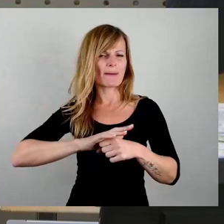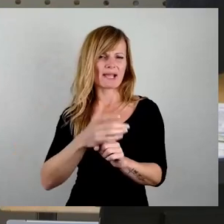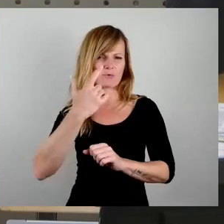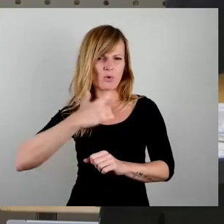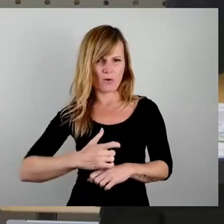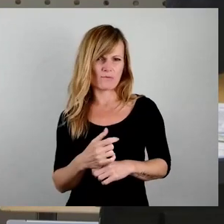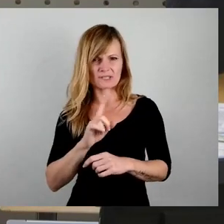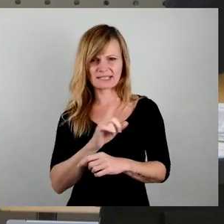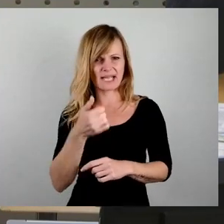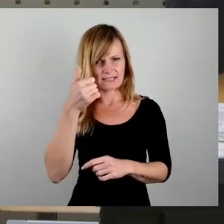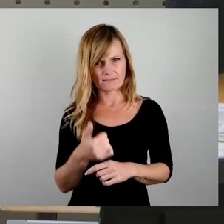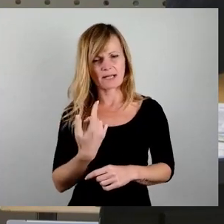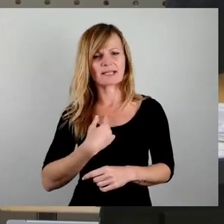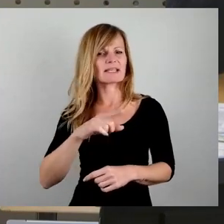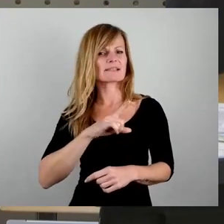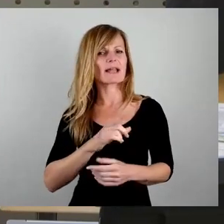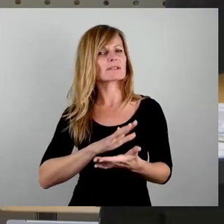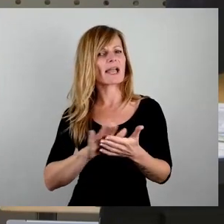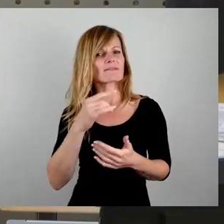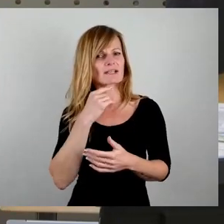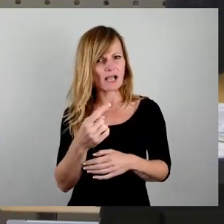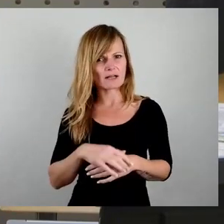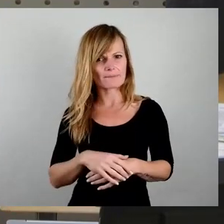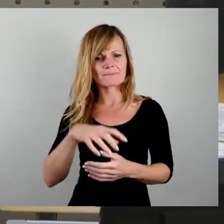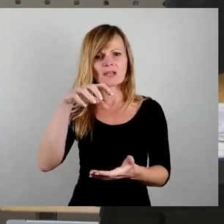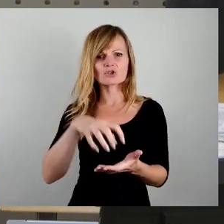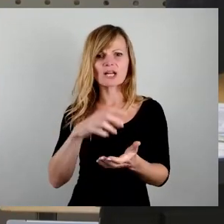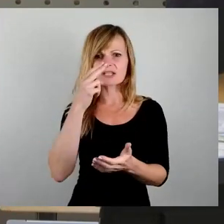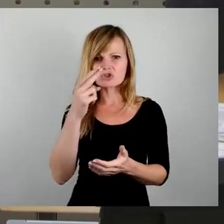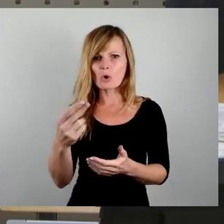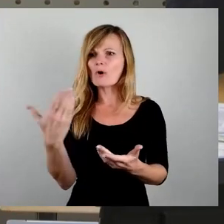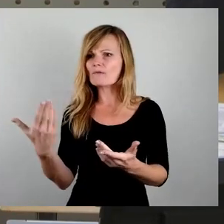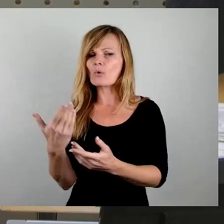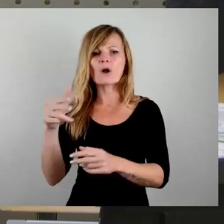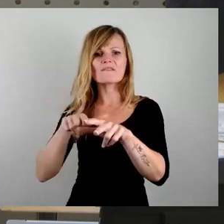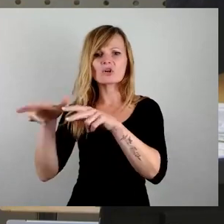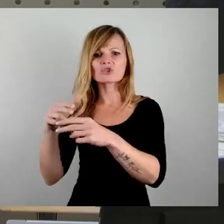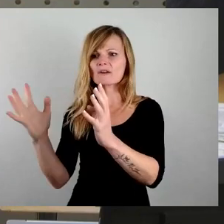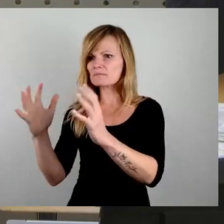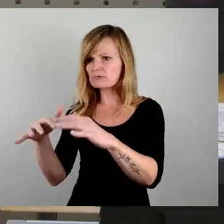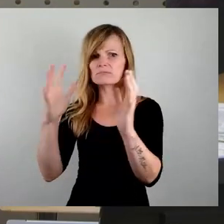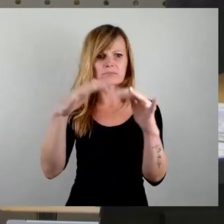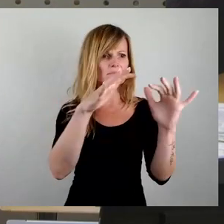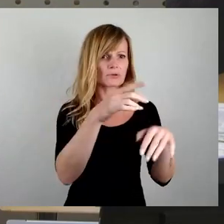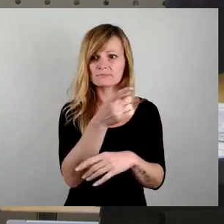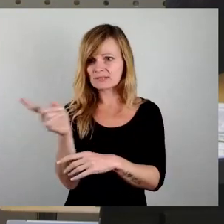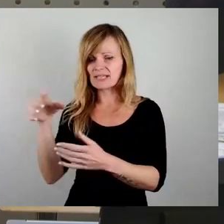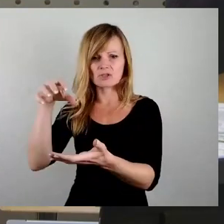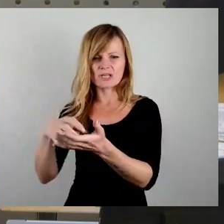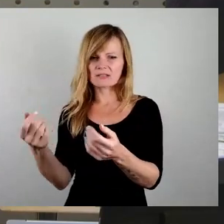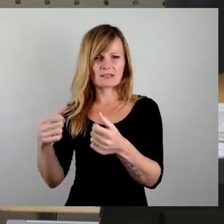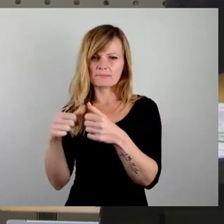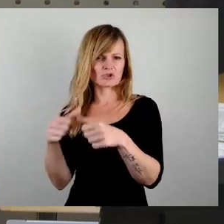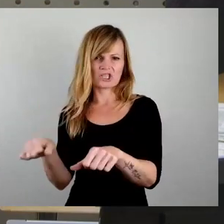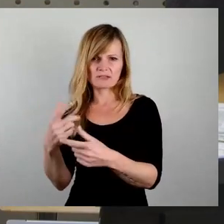Ich selber sage mir das ganz einfach. Man soll in Städte gucken, wo die Wirtschaft weggeht. Denen geht es beschissen und schlecht. Und deswegen wird es wohl gut sein, wenn uns die